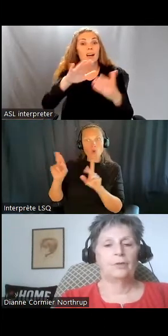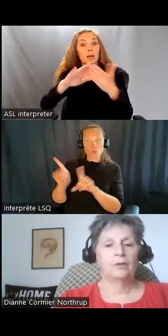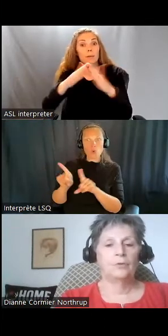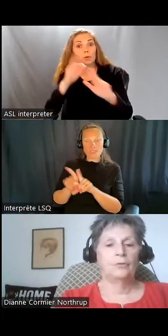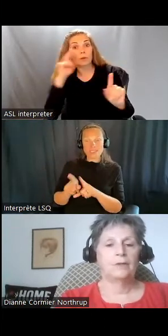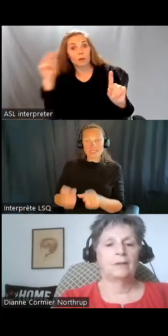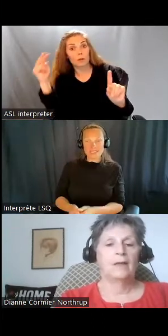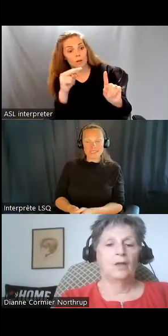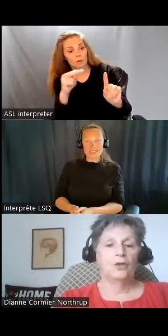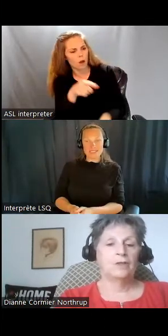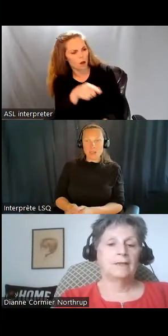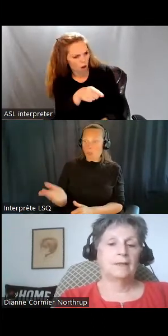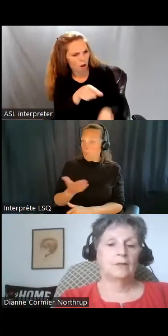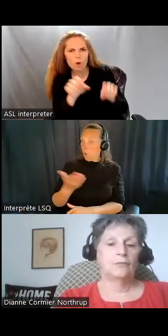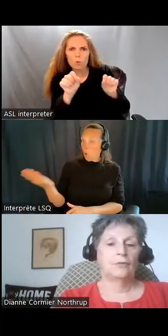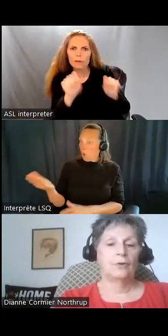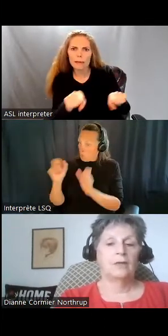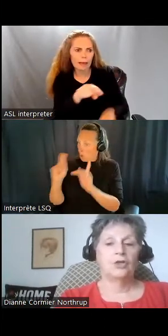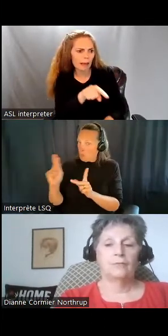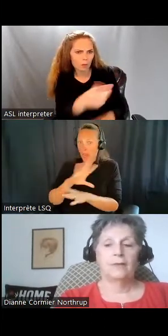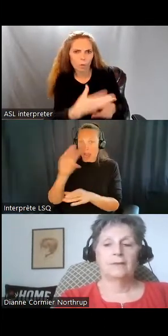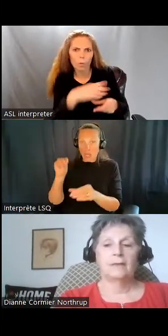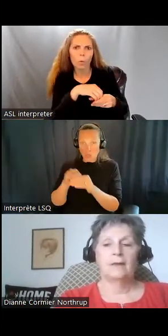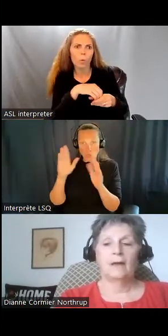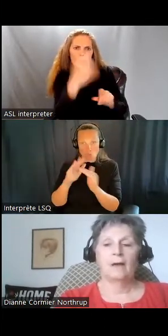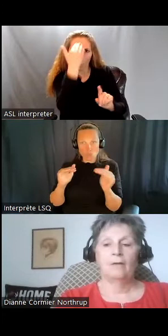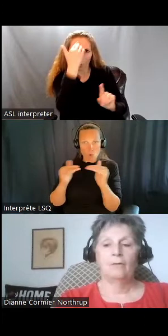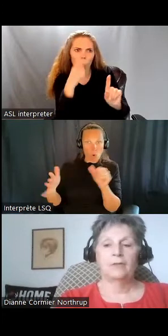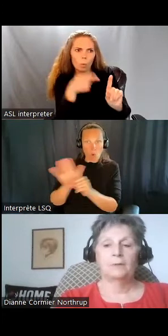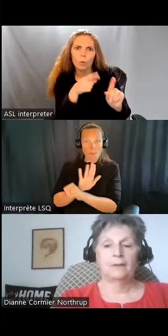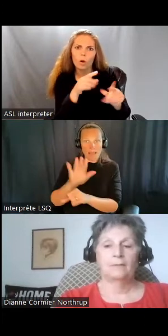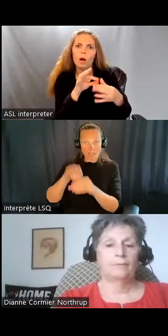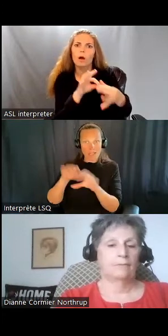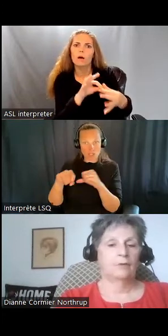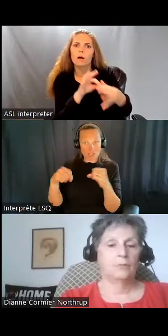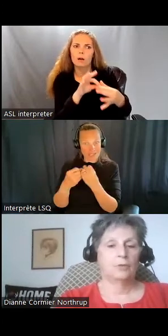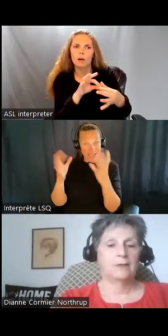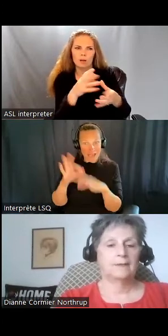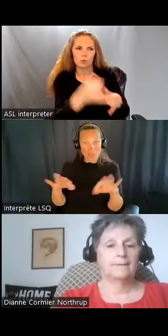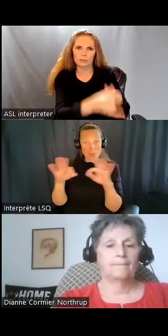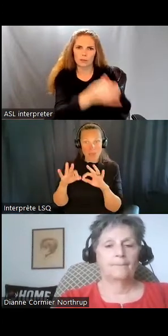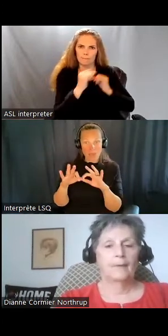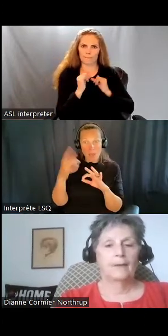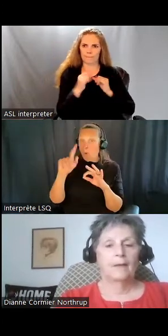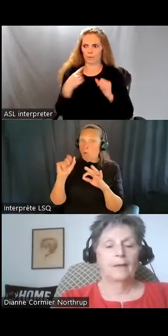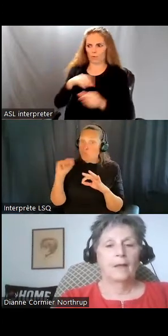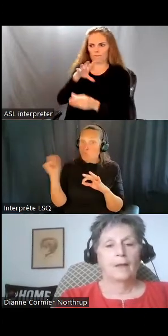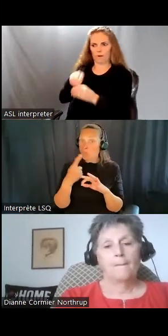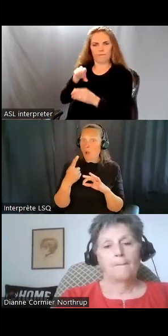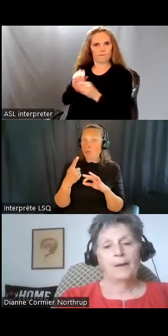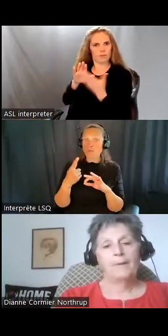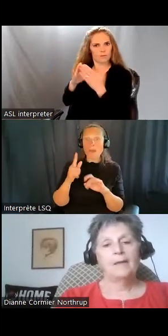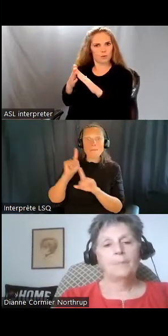et considérées comme faisant partie à part entière de la communauté. Et ça, c'est vrai pour tout le monde, pour nous tous dans nos communautés